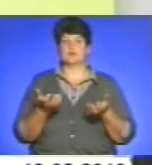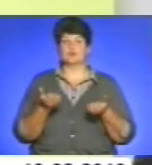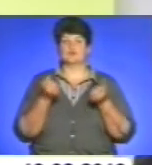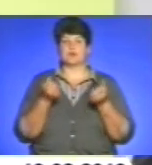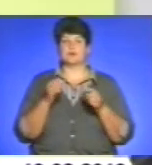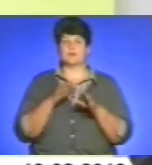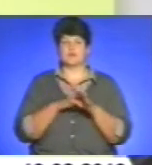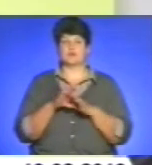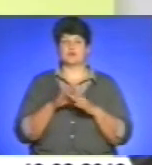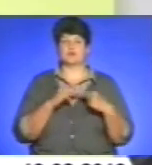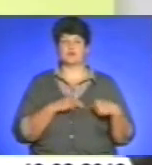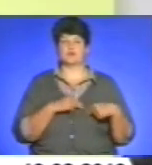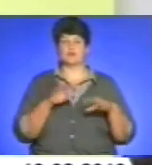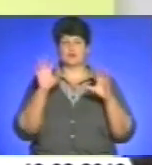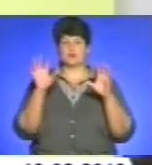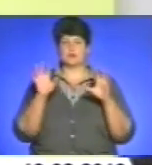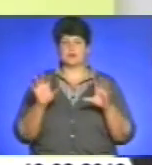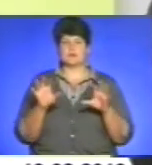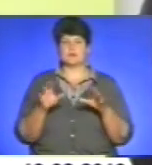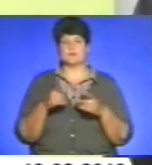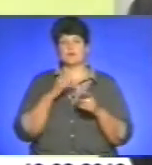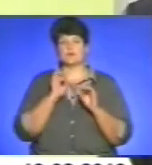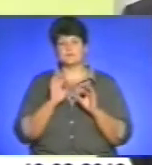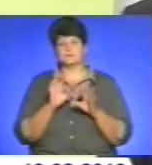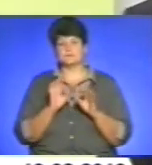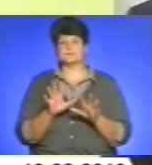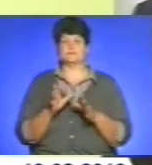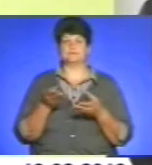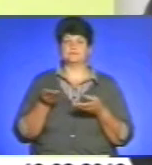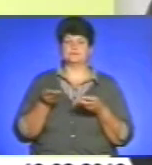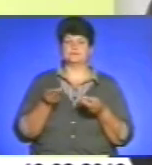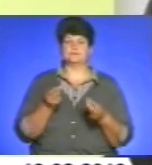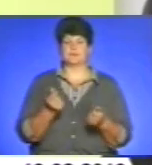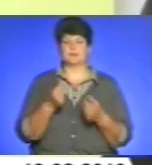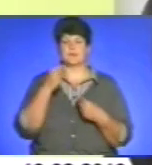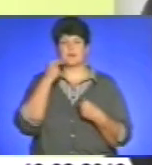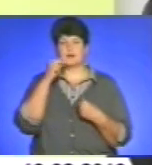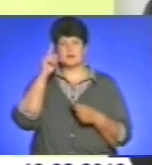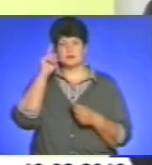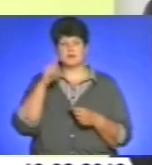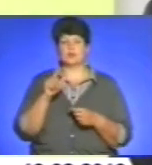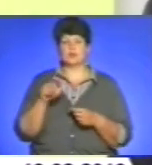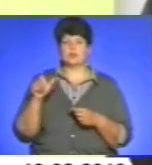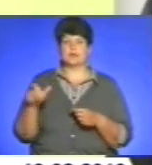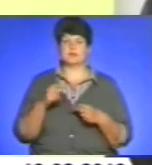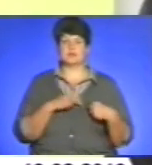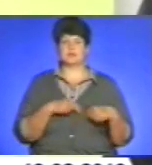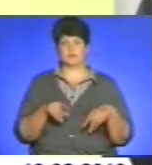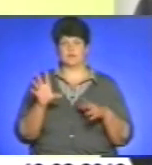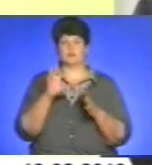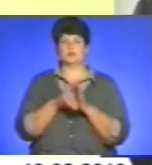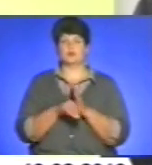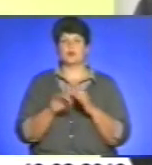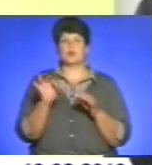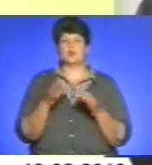через важелі санкції, а через важелі переконання, через важелі підвищення об'єднанності як роботодавців, так і працівників про